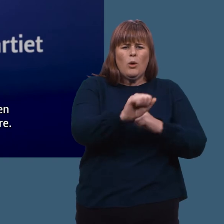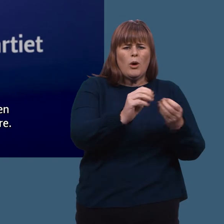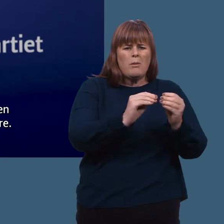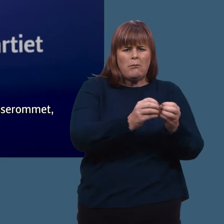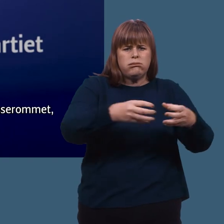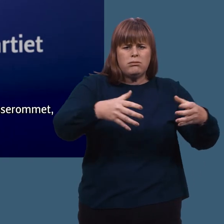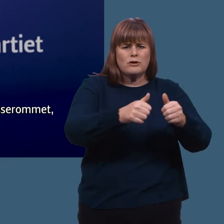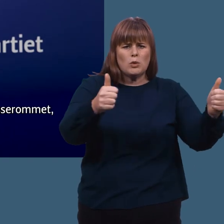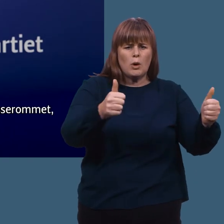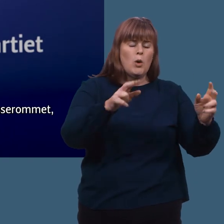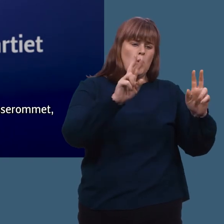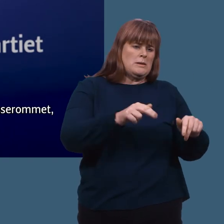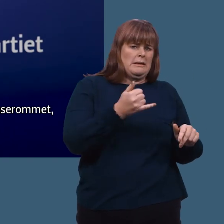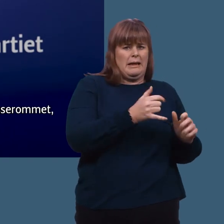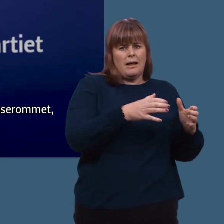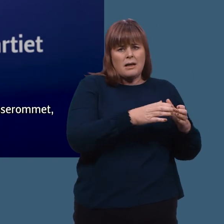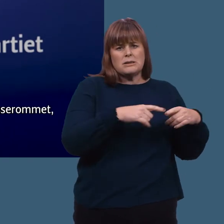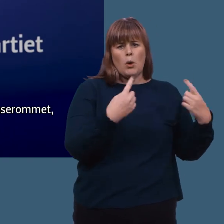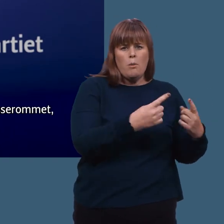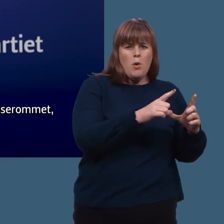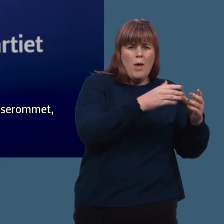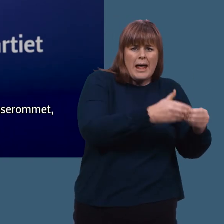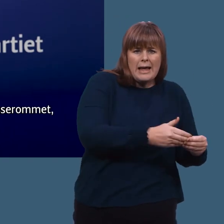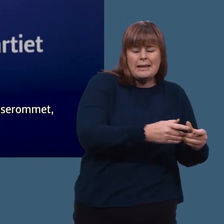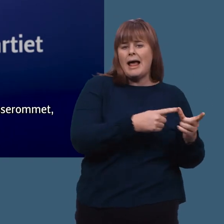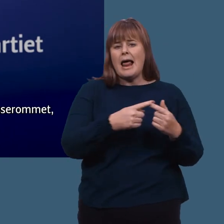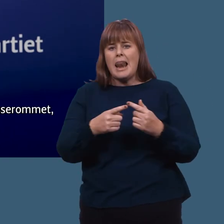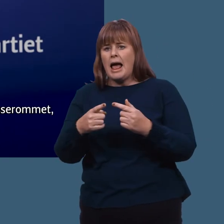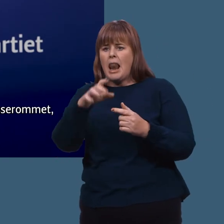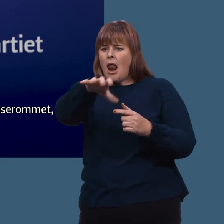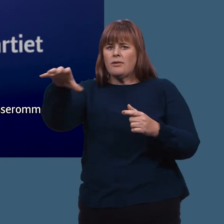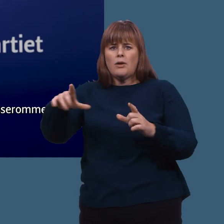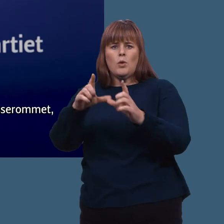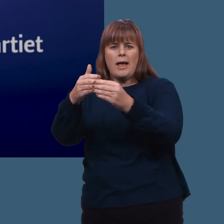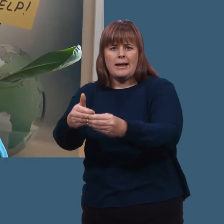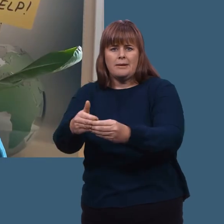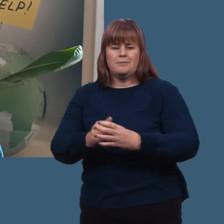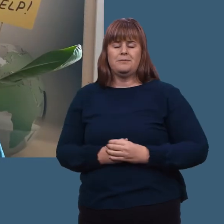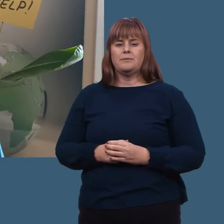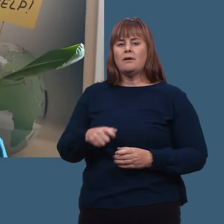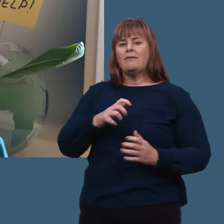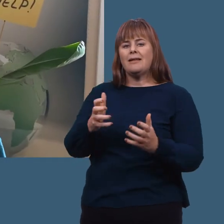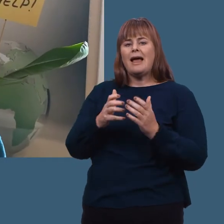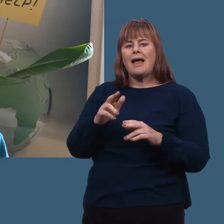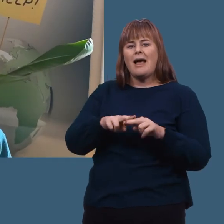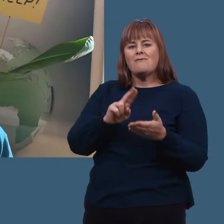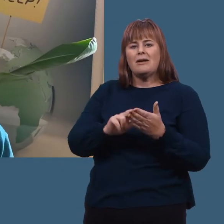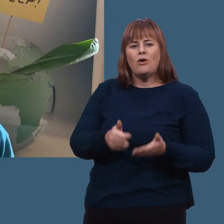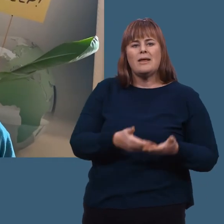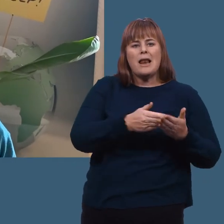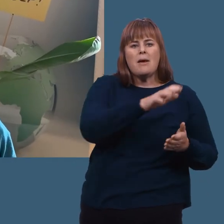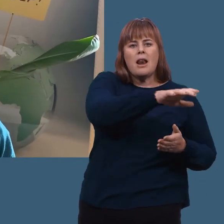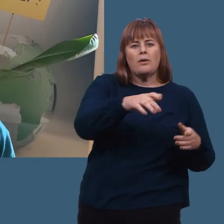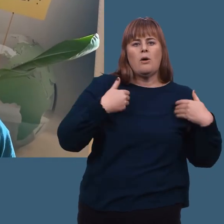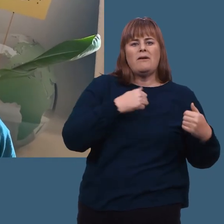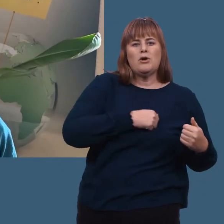blir for store. Og det gjelder uansett om det er uenighet i klasserommet eller mellomland. Vi trenger FN fordi det kan hjelpe